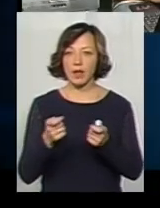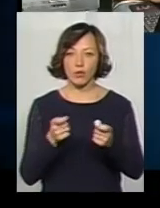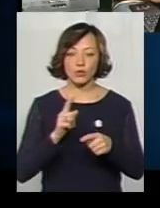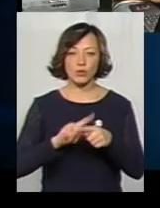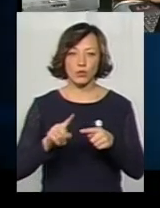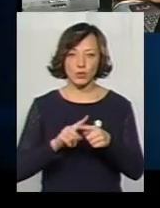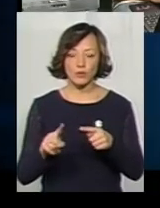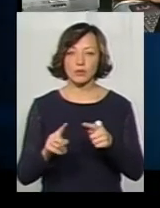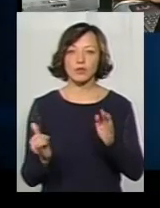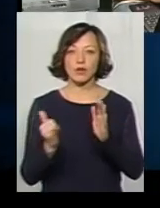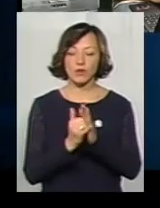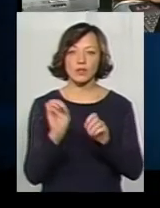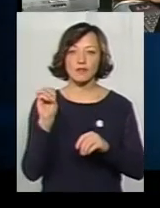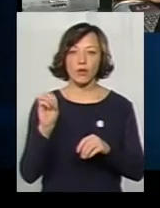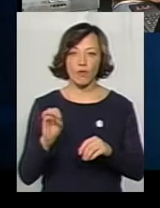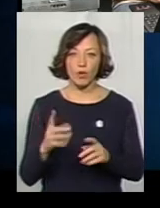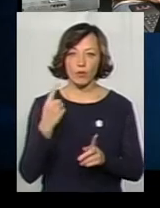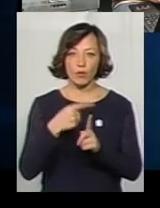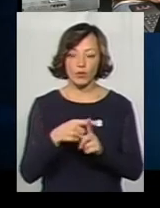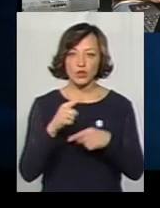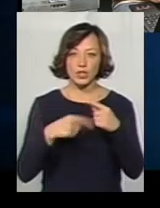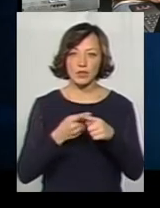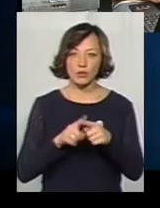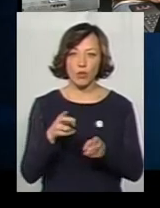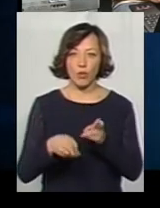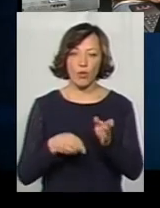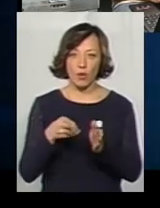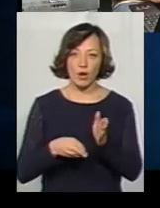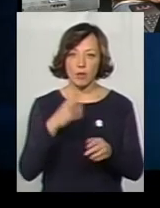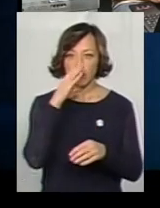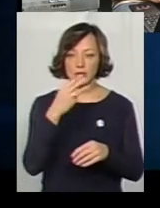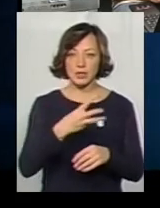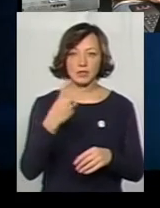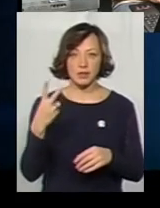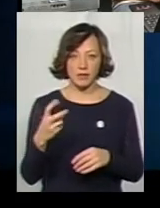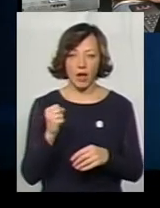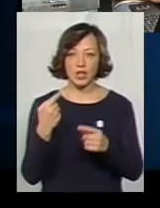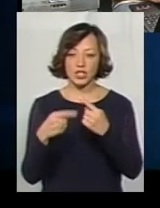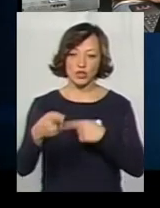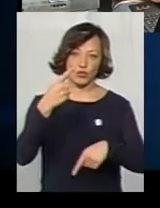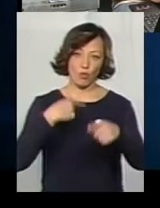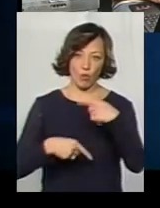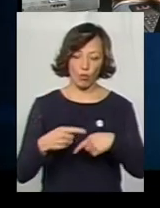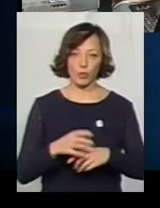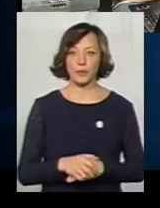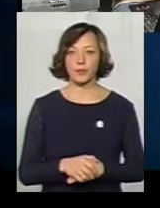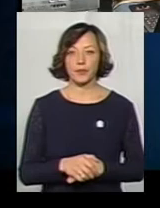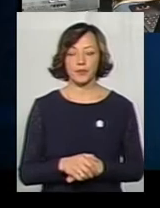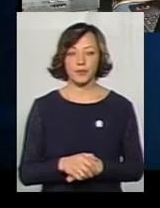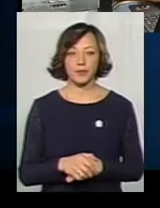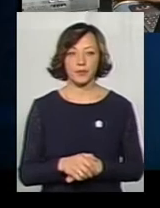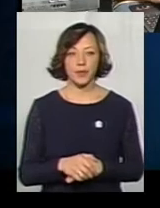згодом встановили світлофори. До того ж, через цю колію їздить маршрутка номер 32, але з іншого боку. То